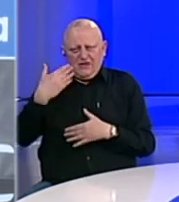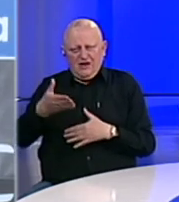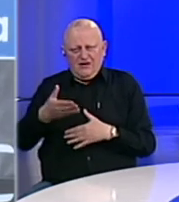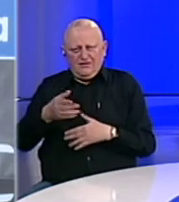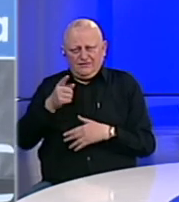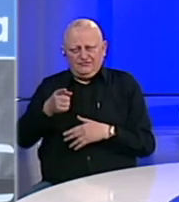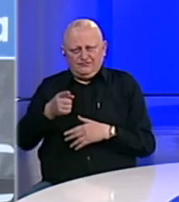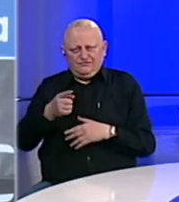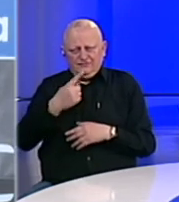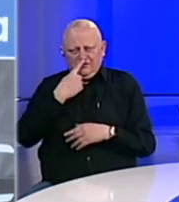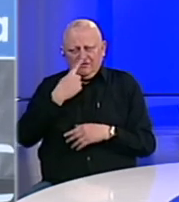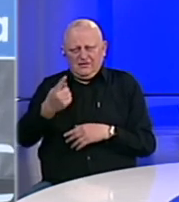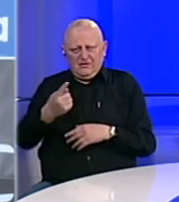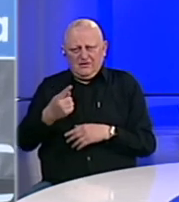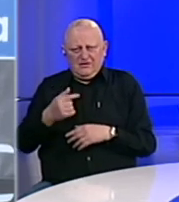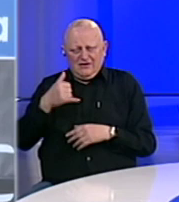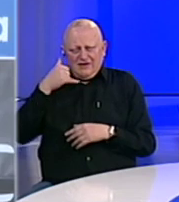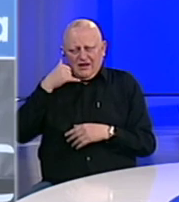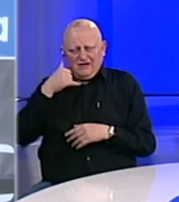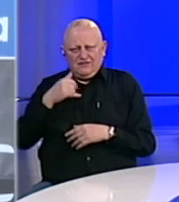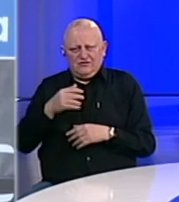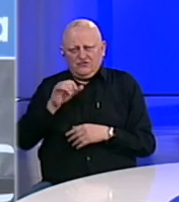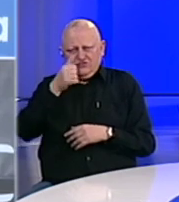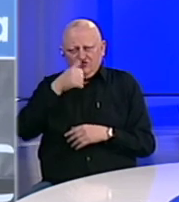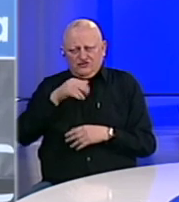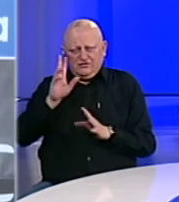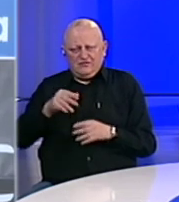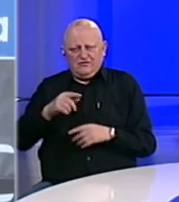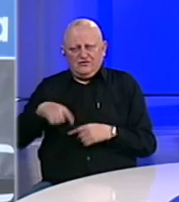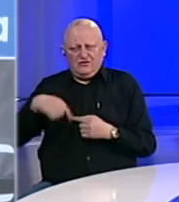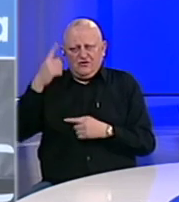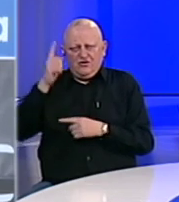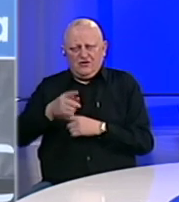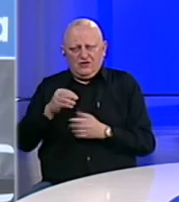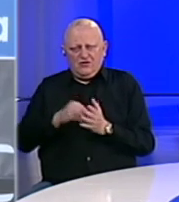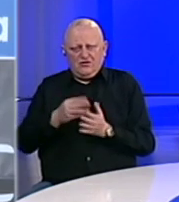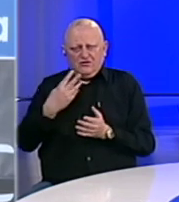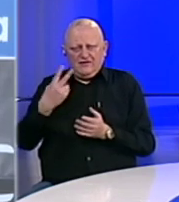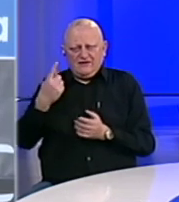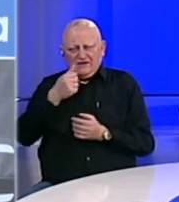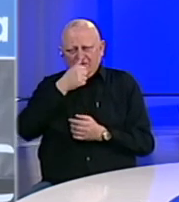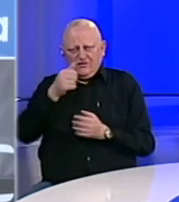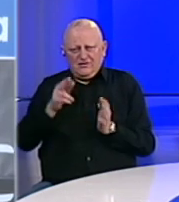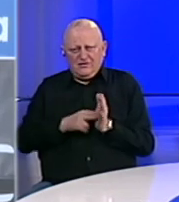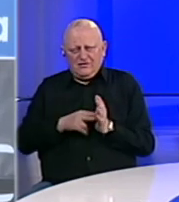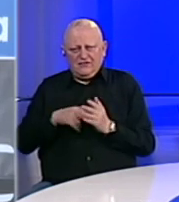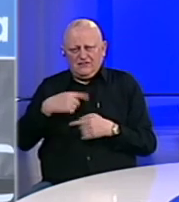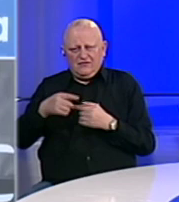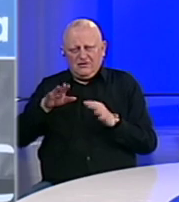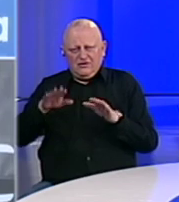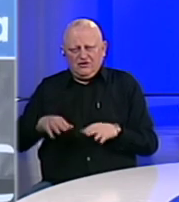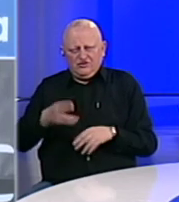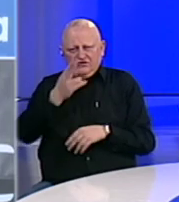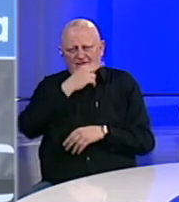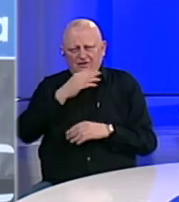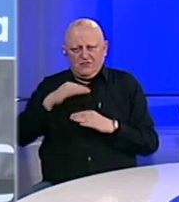ovaj milion iz Telekoma, u četvrtak imamo još narednu odluku gdje će još 21 milion maraka kroz transferen nižnim nivojem